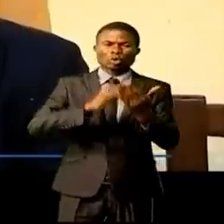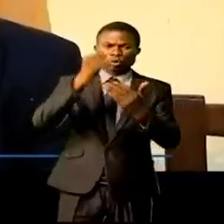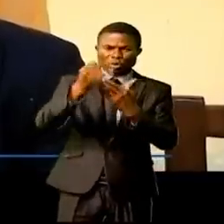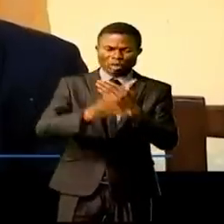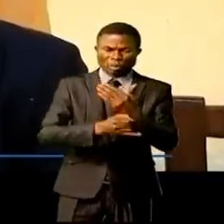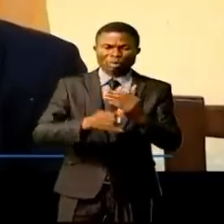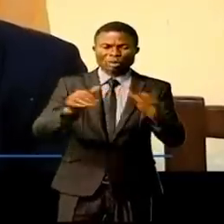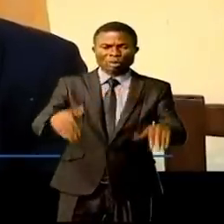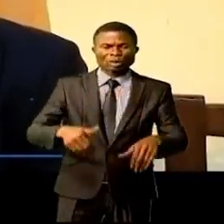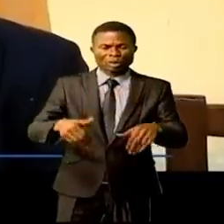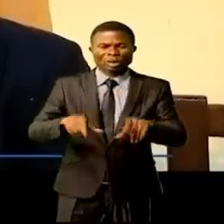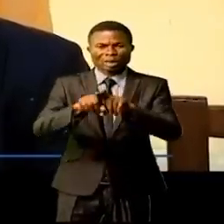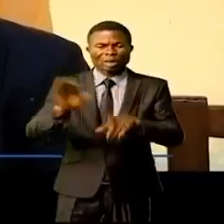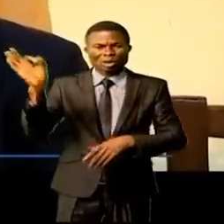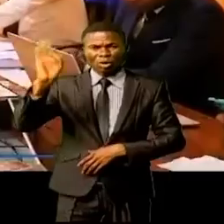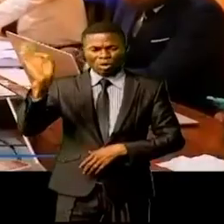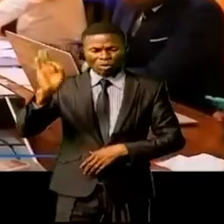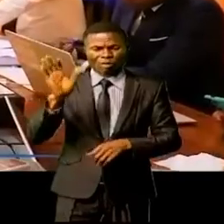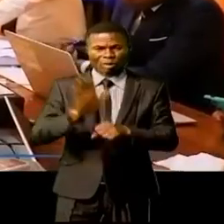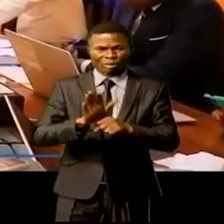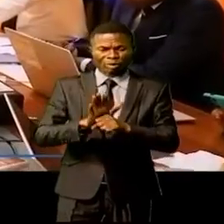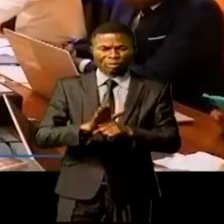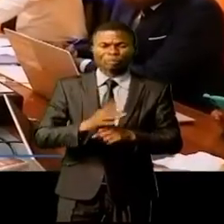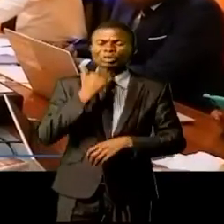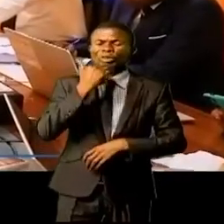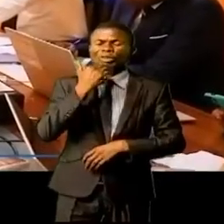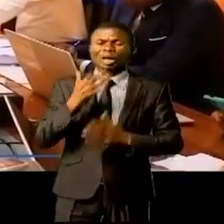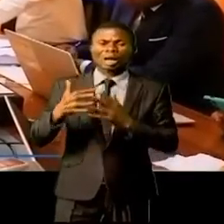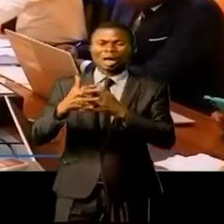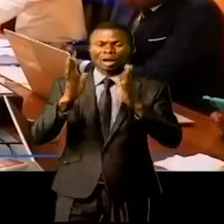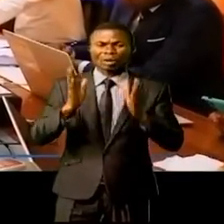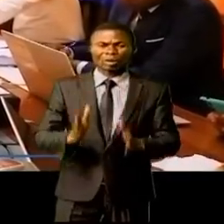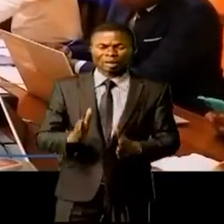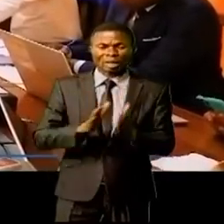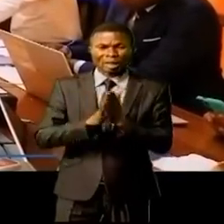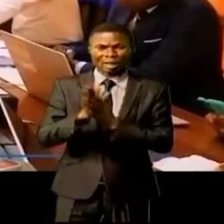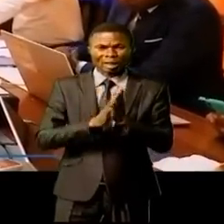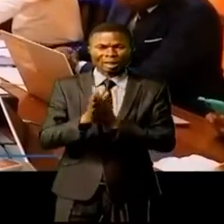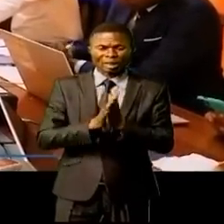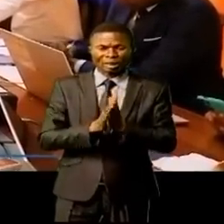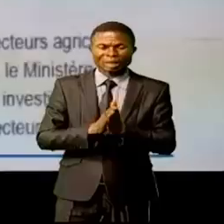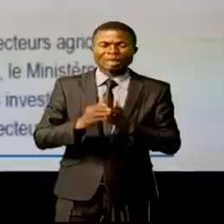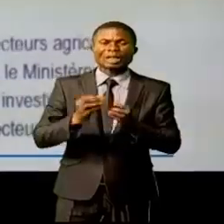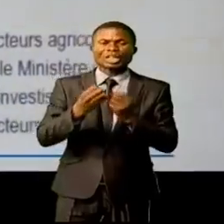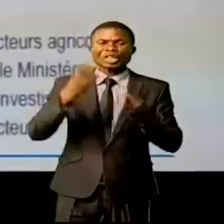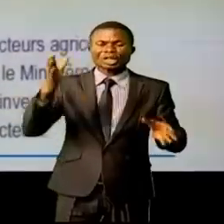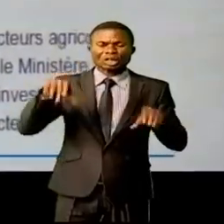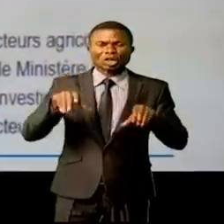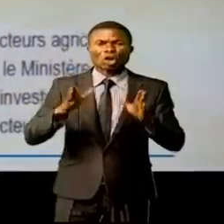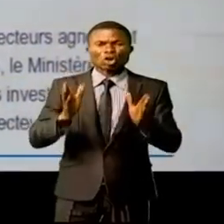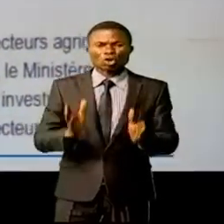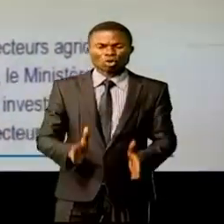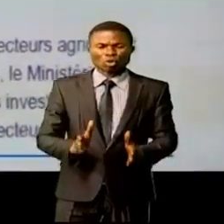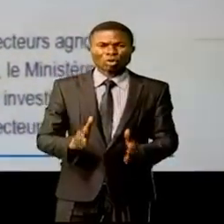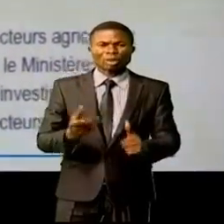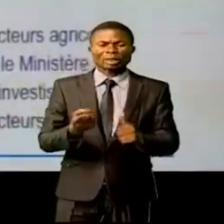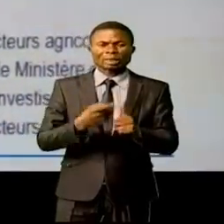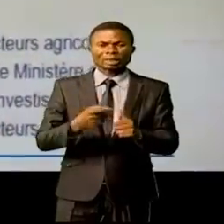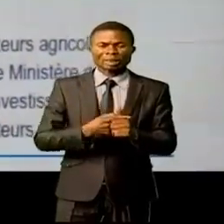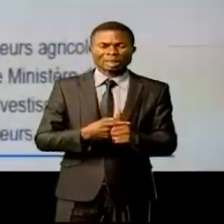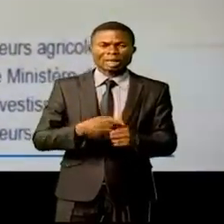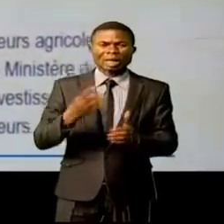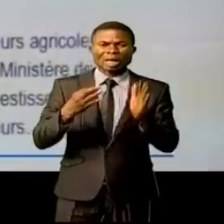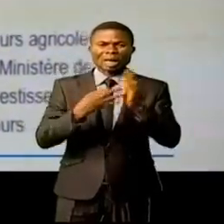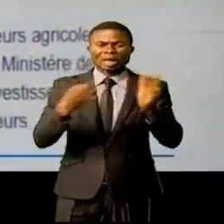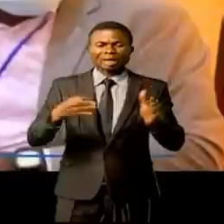agricole, forestier que d'autres. Les investisseurs américains intéressés par les potentialités congolaises, notamment les 80 millions